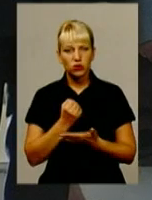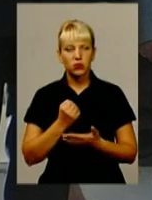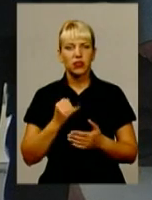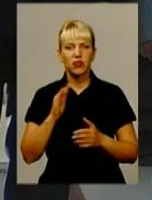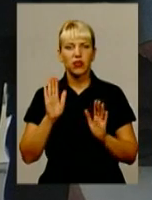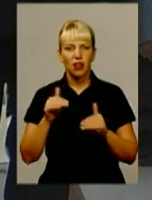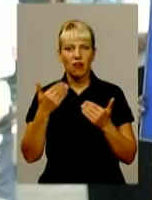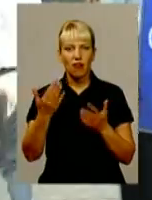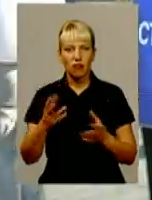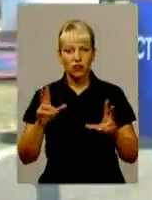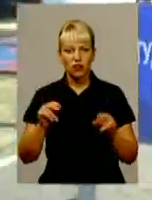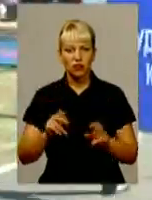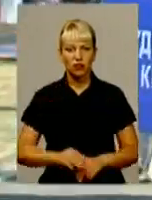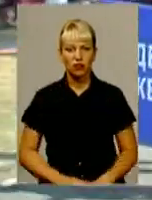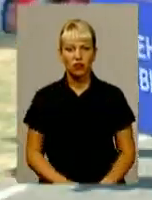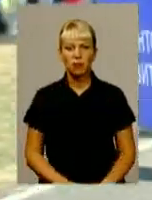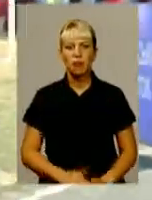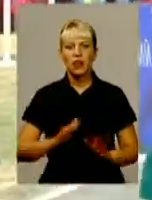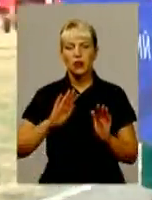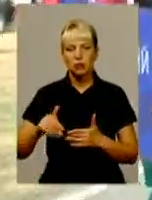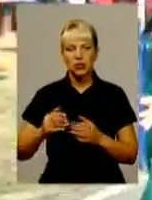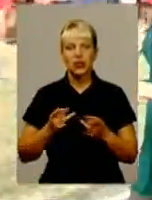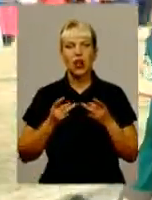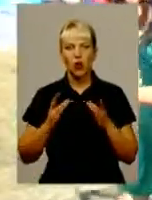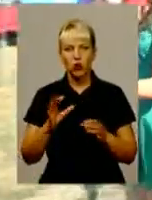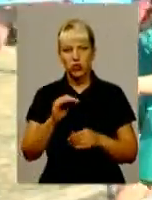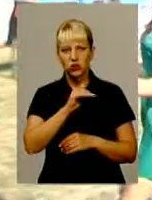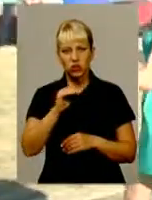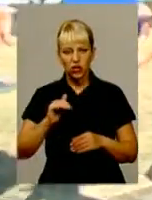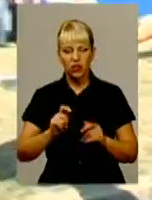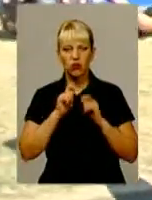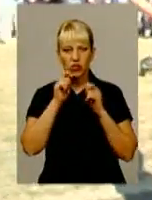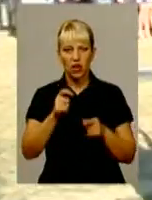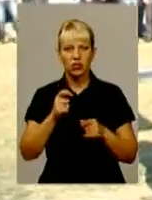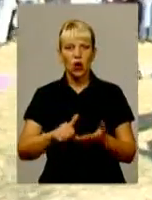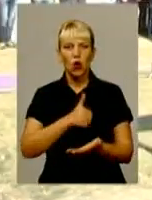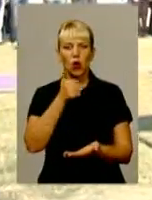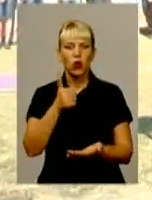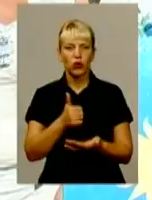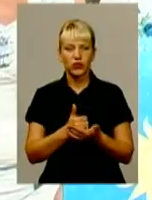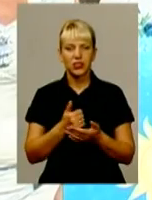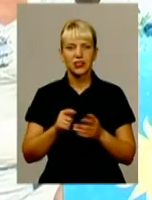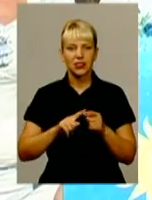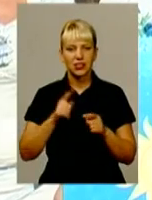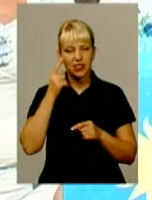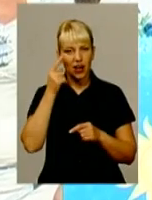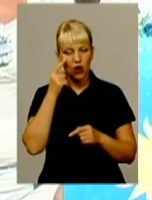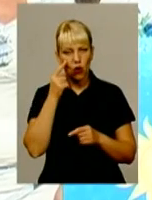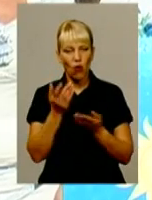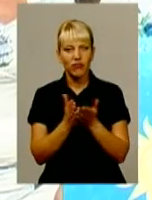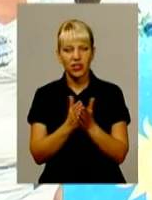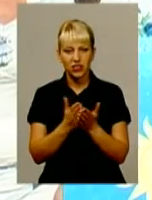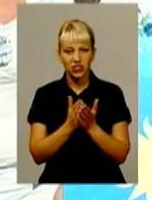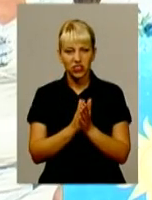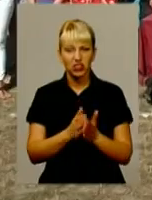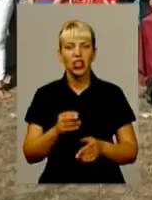нехай вам щастить. А після протокольних урочистостей першокурсникам вручають головні студентські атрибути – залікові книжки, студентські квитки